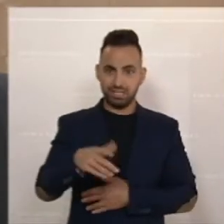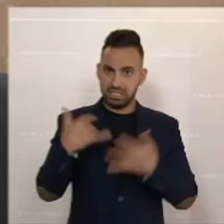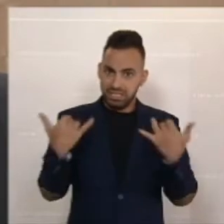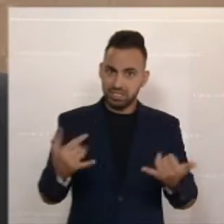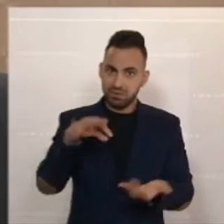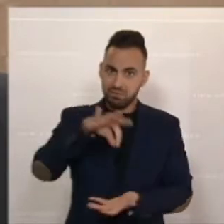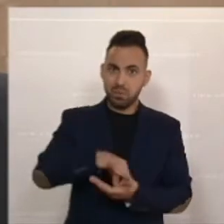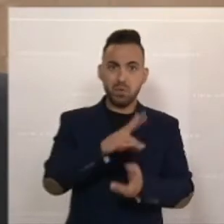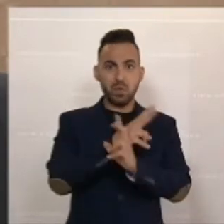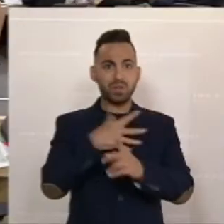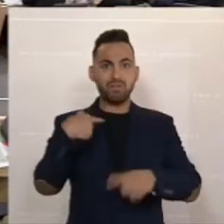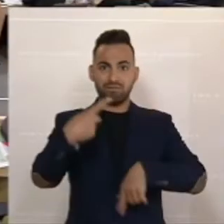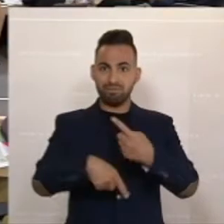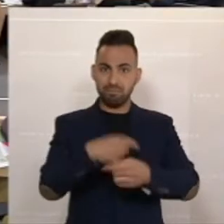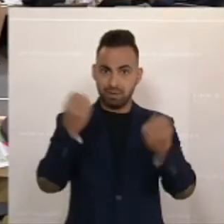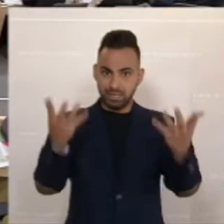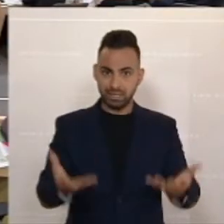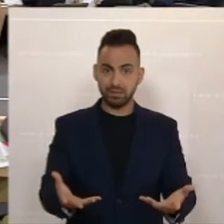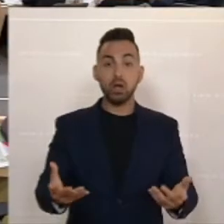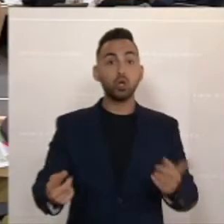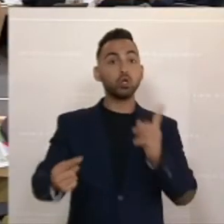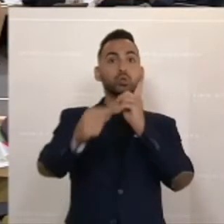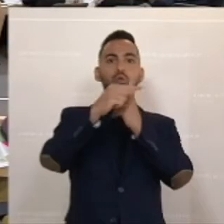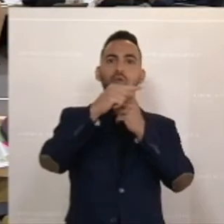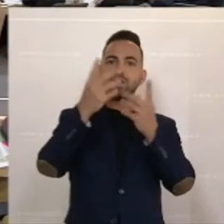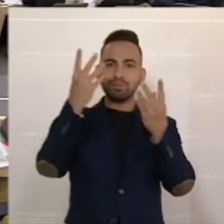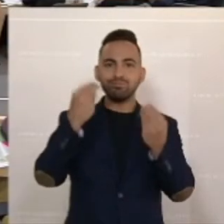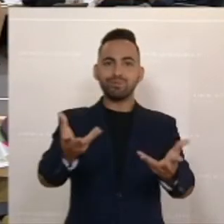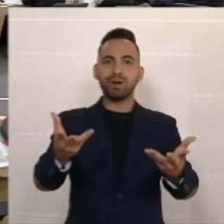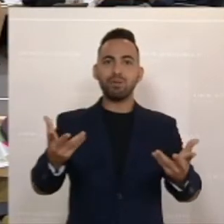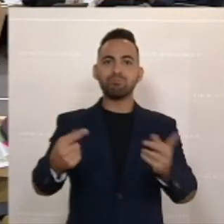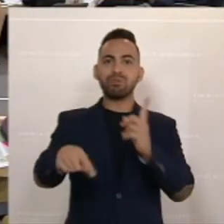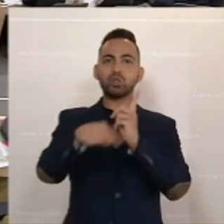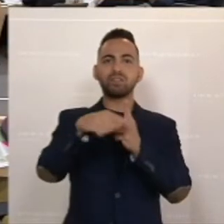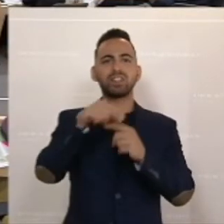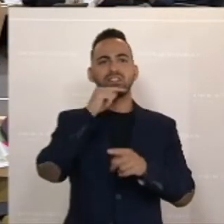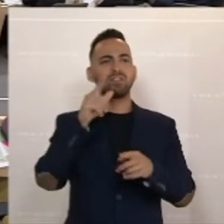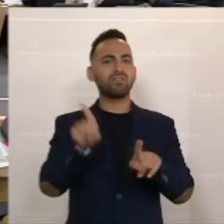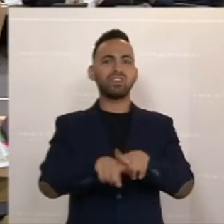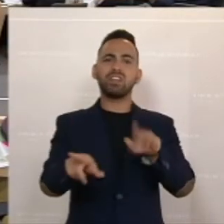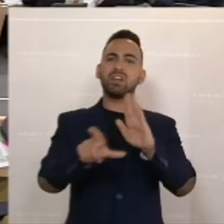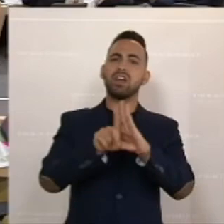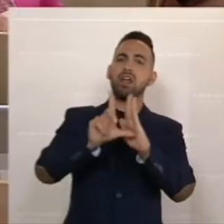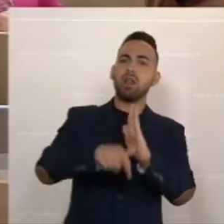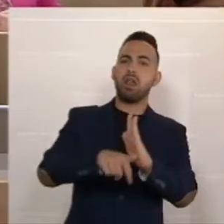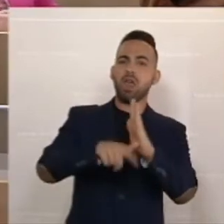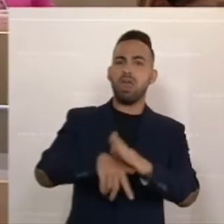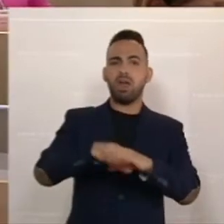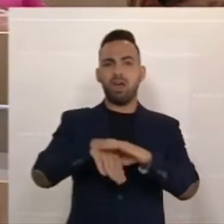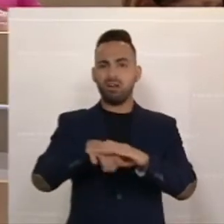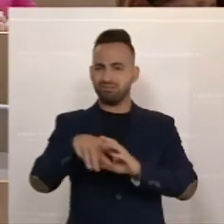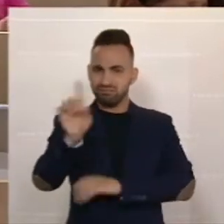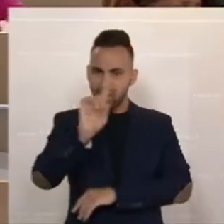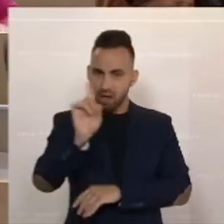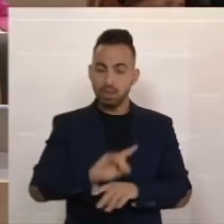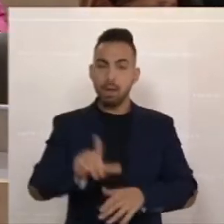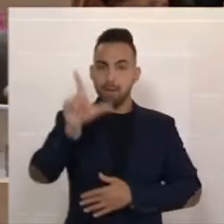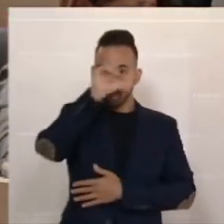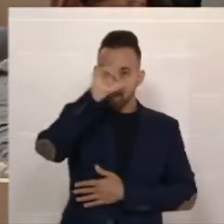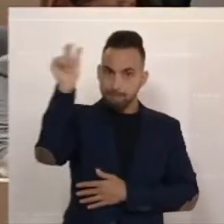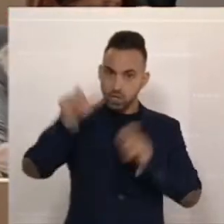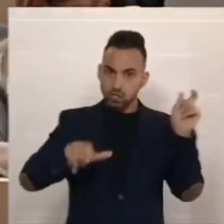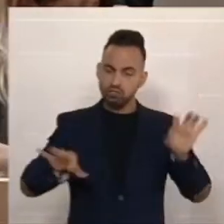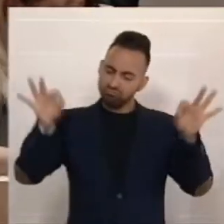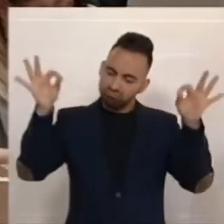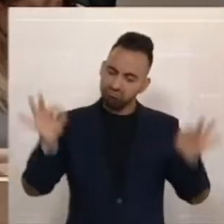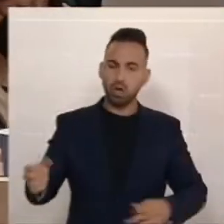gerade in Österreich passiert. Zuversicht geben, keine Worthülse, sondern den Menschen tatsächlich